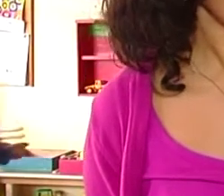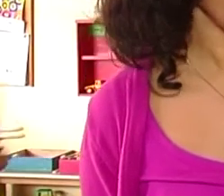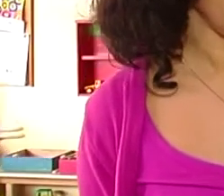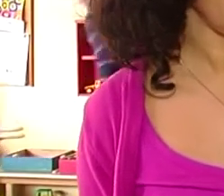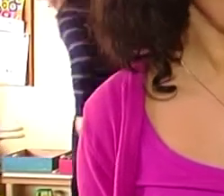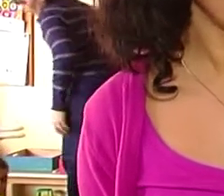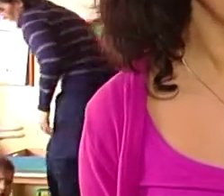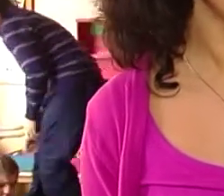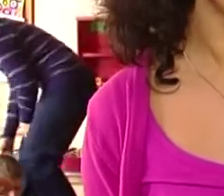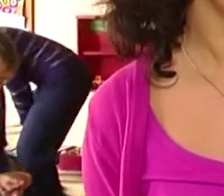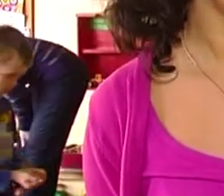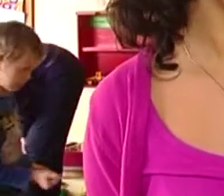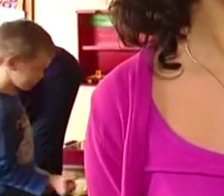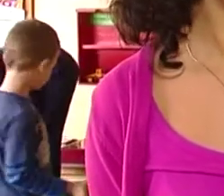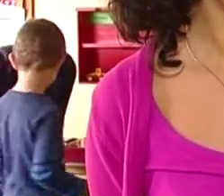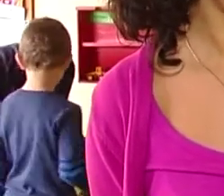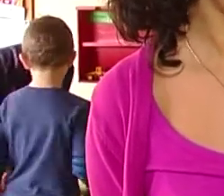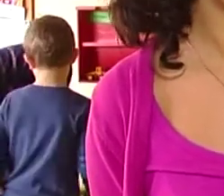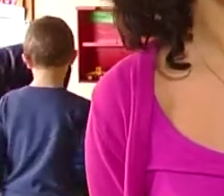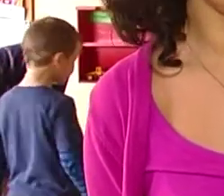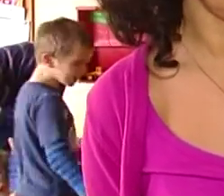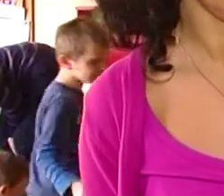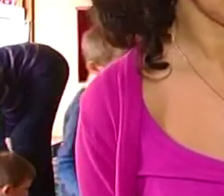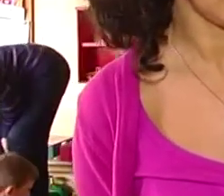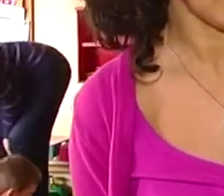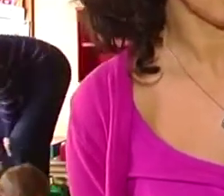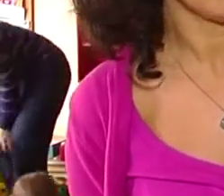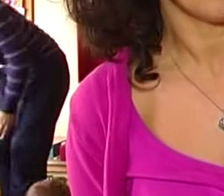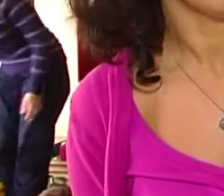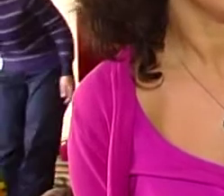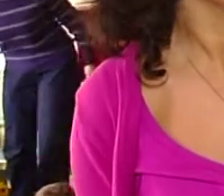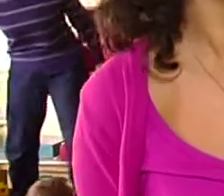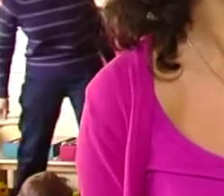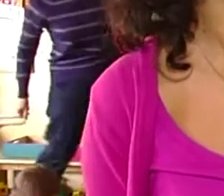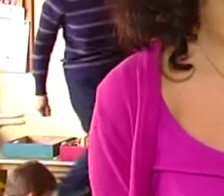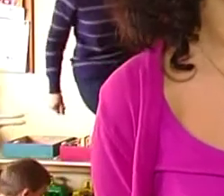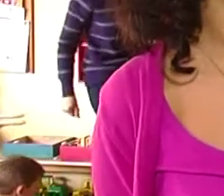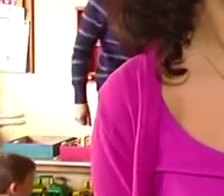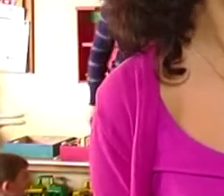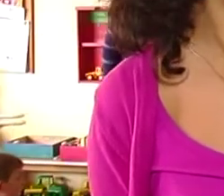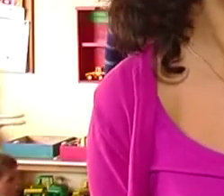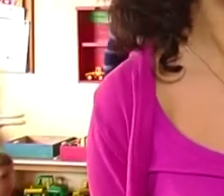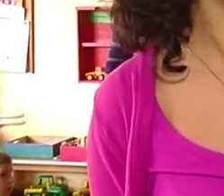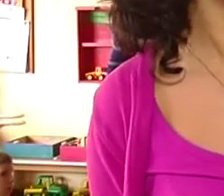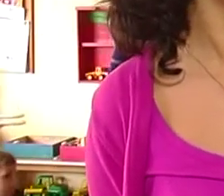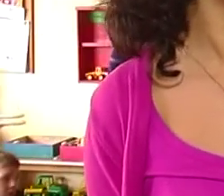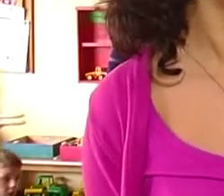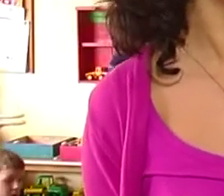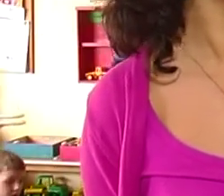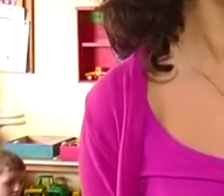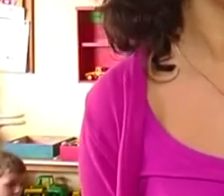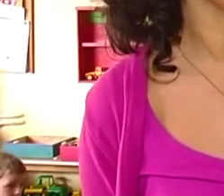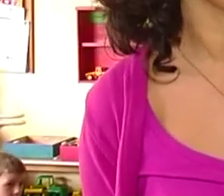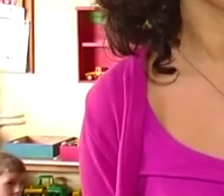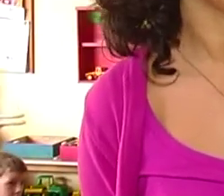Napredak je velik, pogotovo u komunikacijskim vještinama, socijalnim vještinama, upravo onima s kojima se svakodnevno susreću u